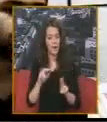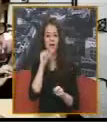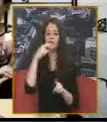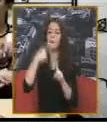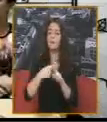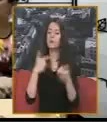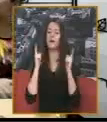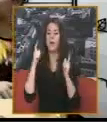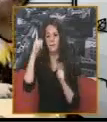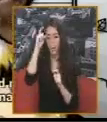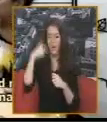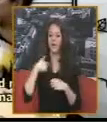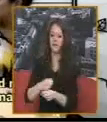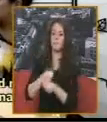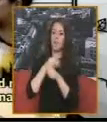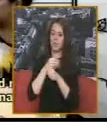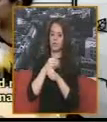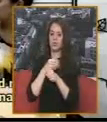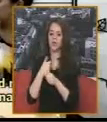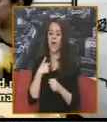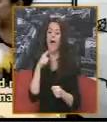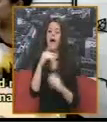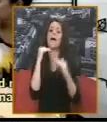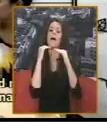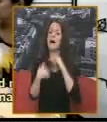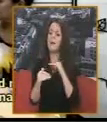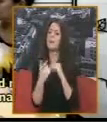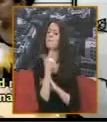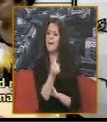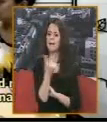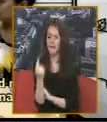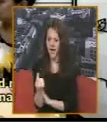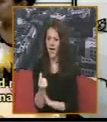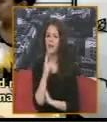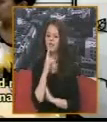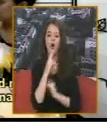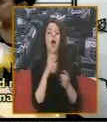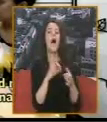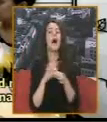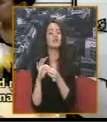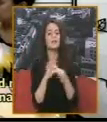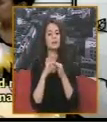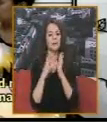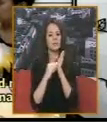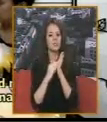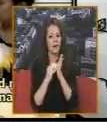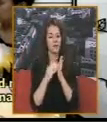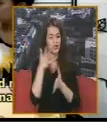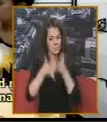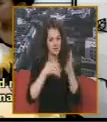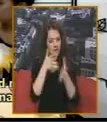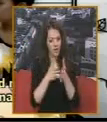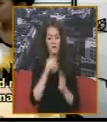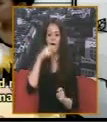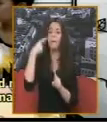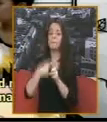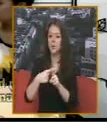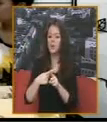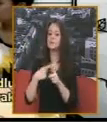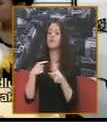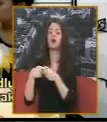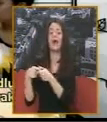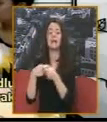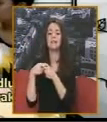punu podršku A naši ravnopravni partneri U tome su asocijacija tumača znakovnog jezika I organizacija gluvih